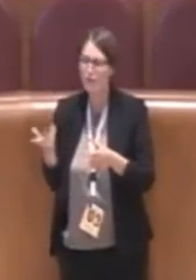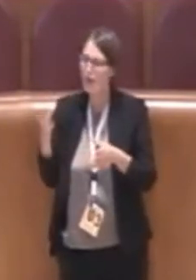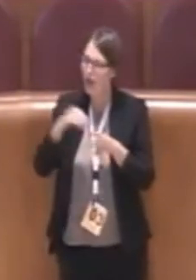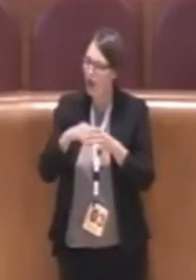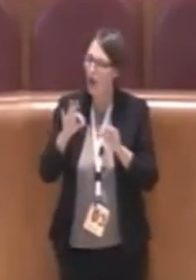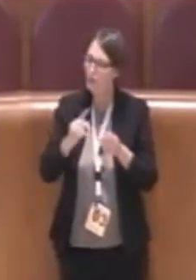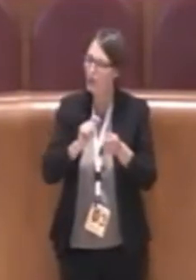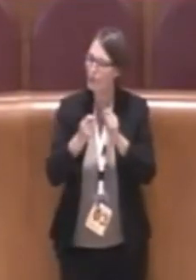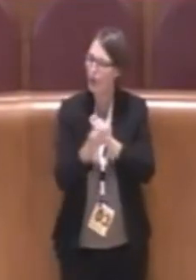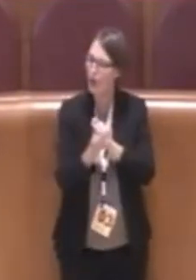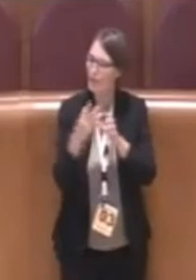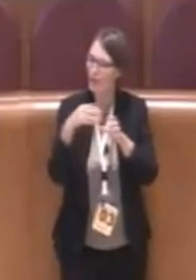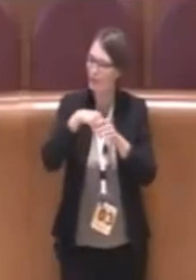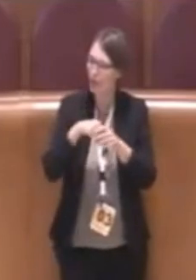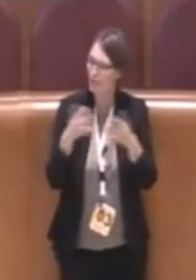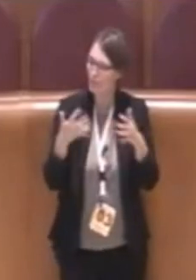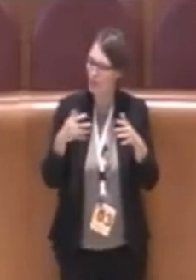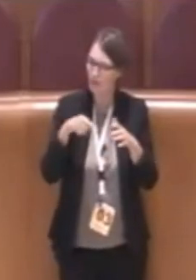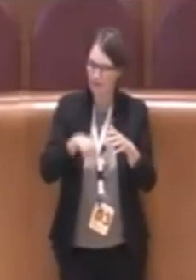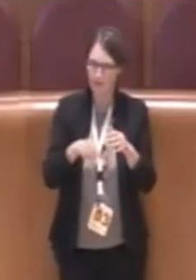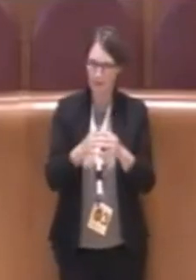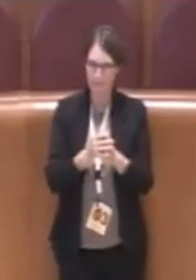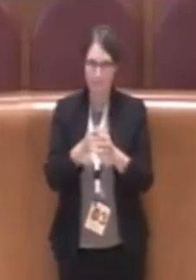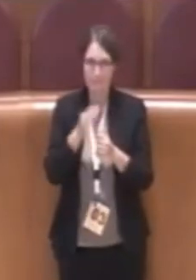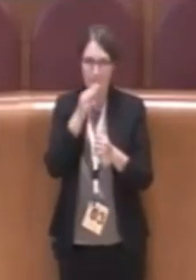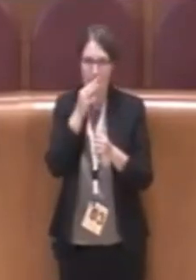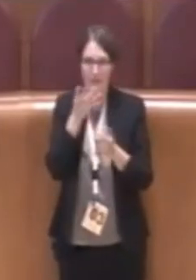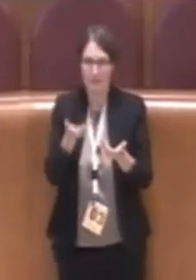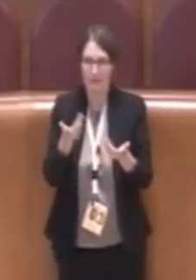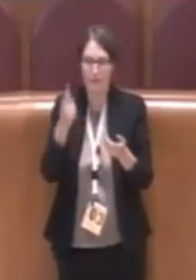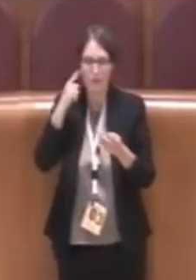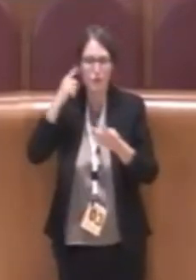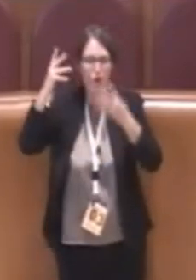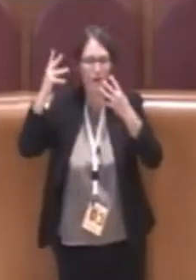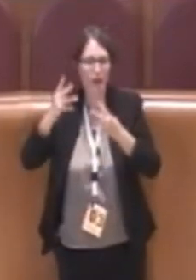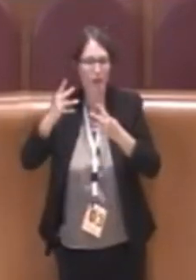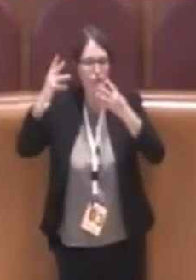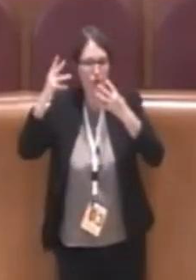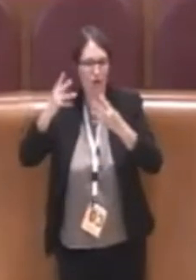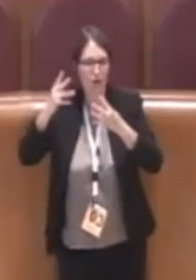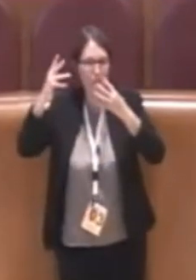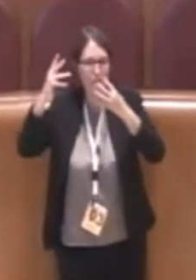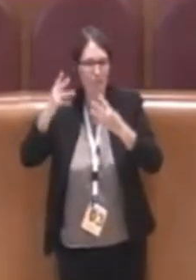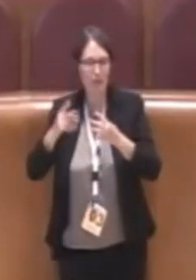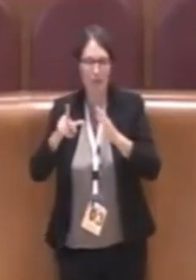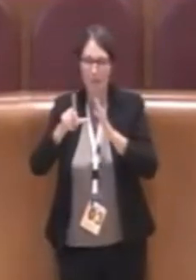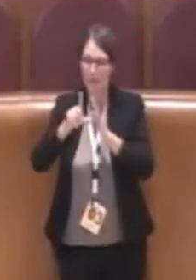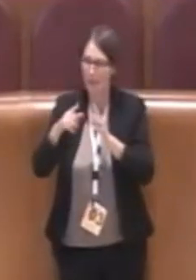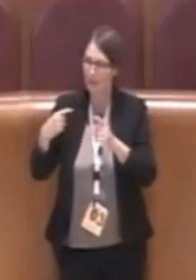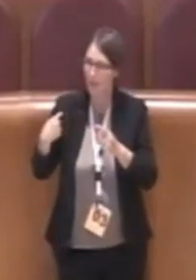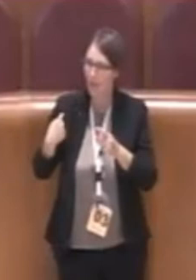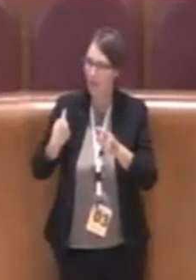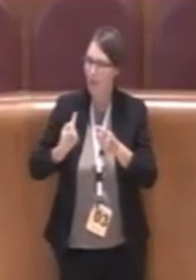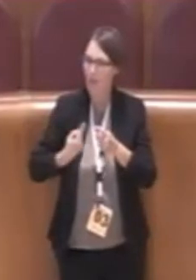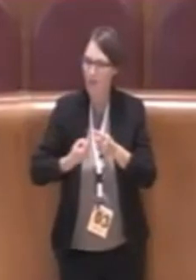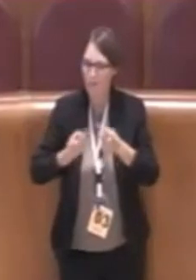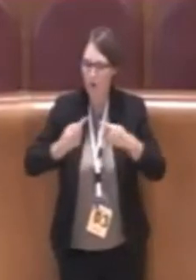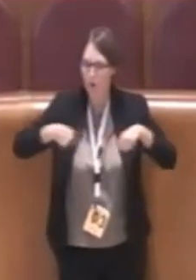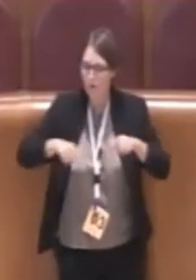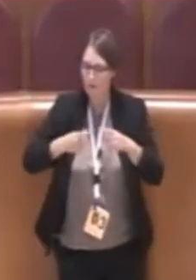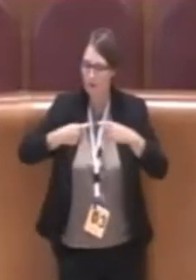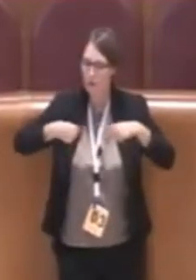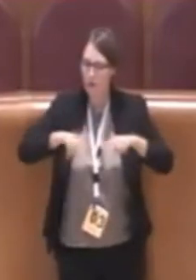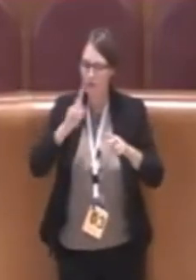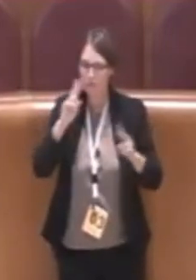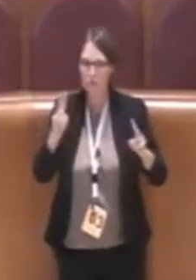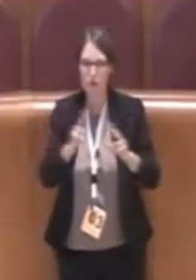emendamenti che abbiamo portato in aula, che sono il frutto poi di ragionamenti che si sono seguiti nel tempo, negli incontri delle commissioni, proprio perché è un tema